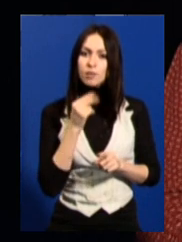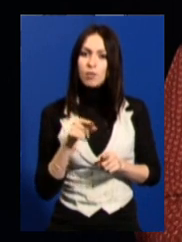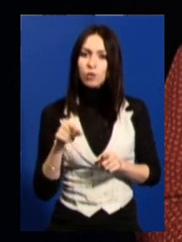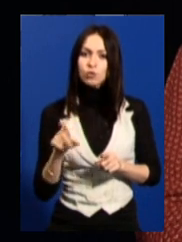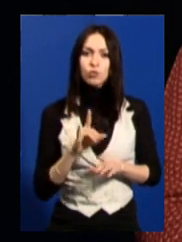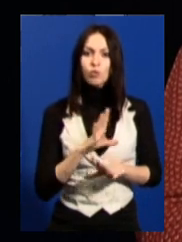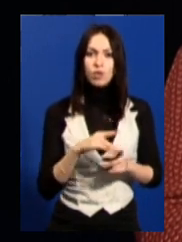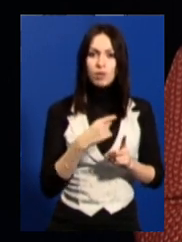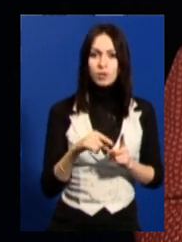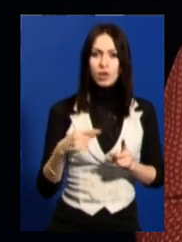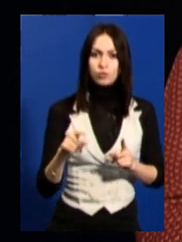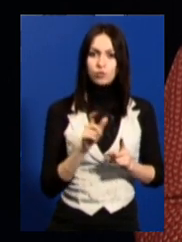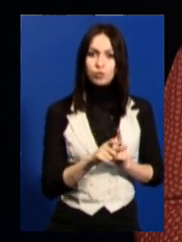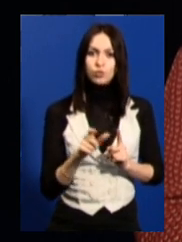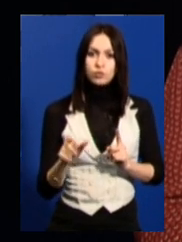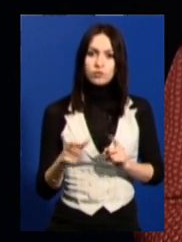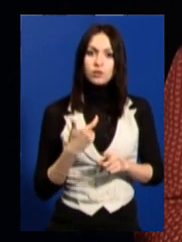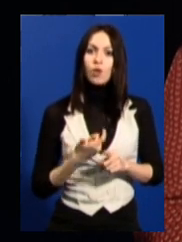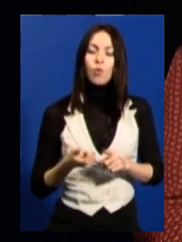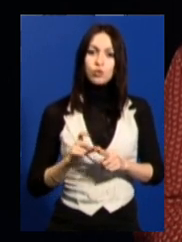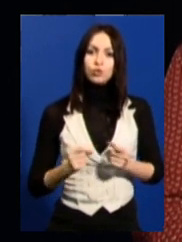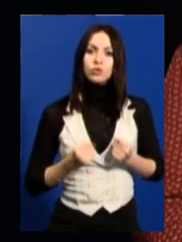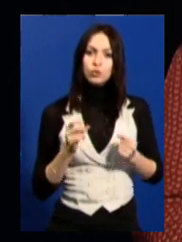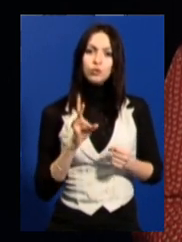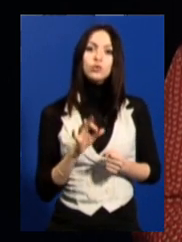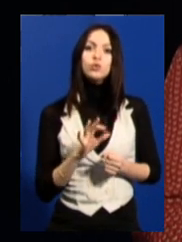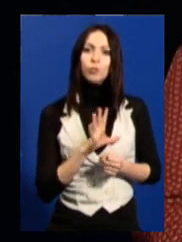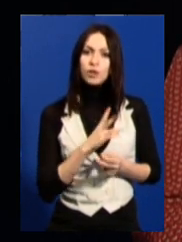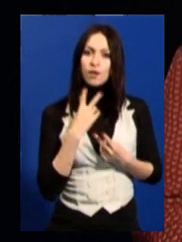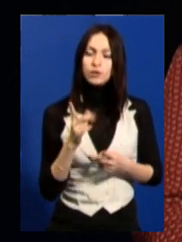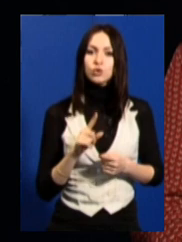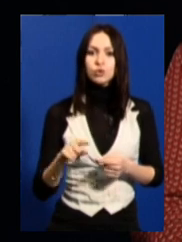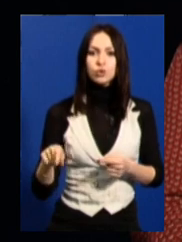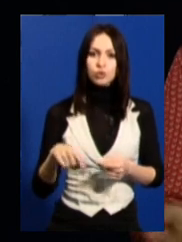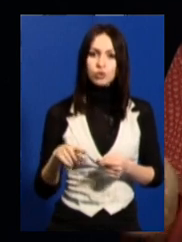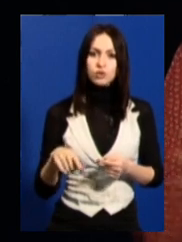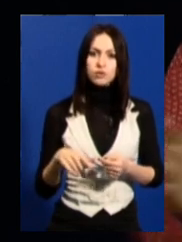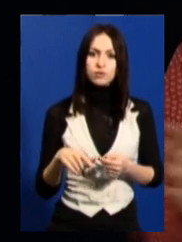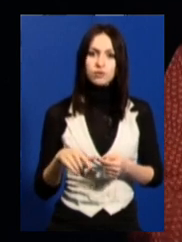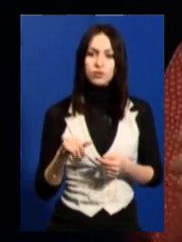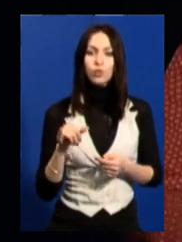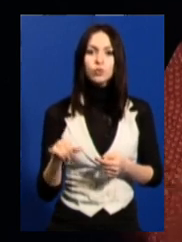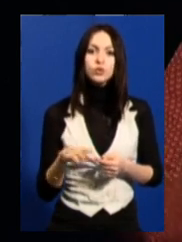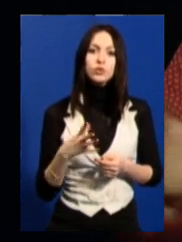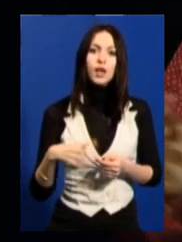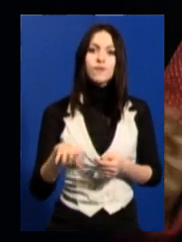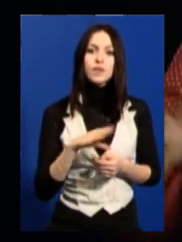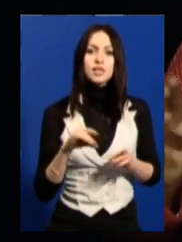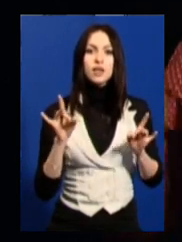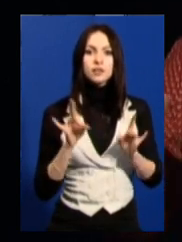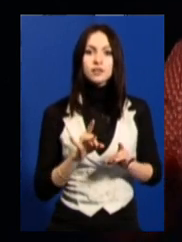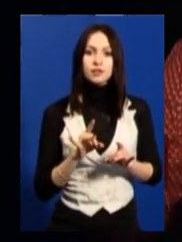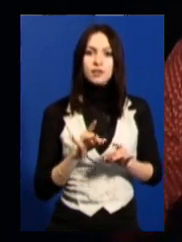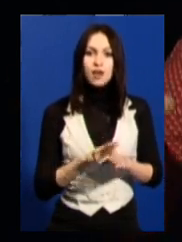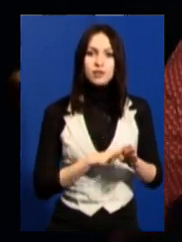щоб не було інших клієнтів. Дуже старалися, але було видно, що в них всі ресторани